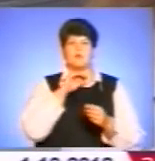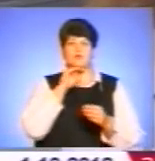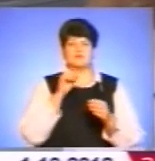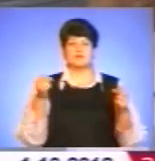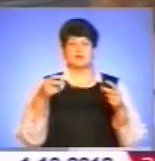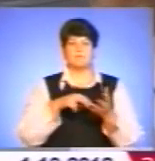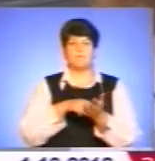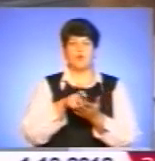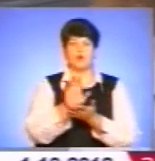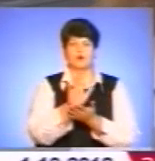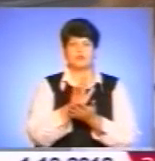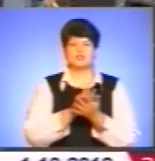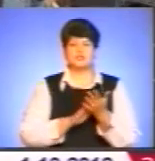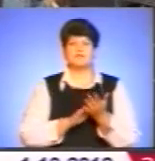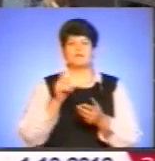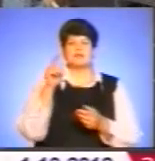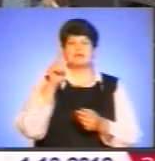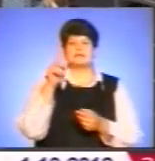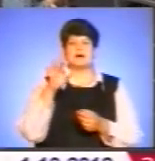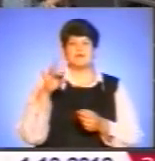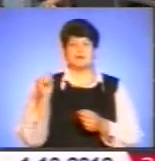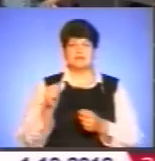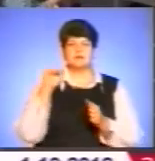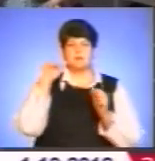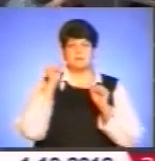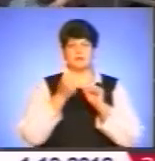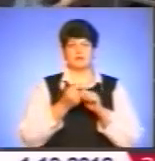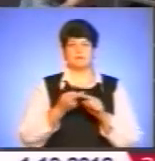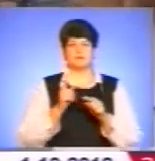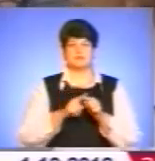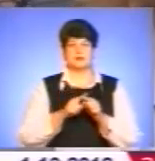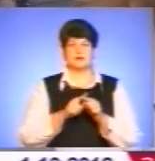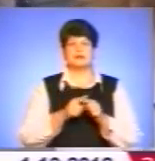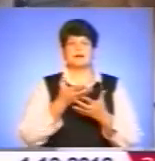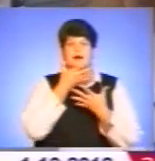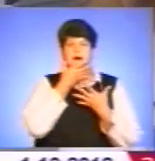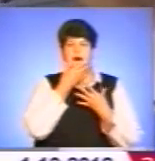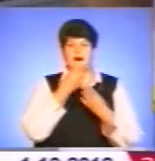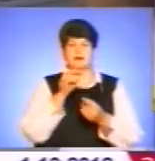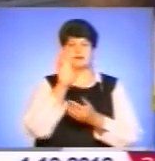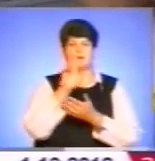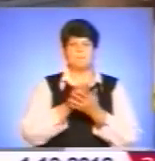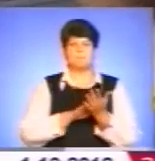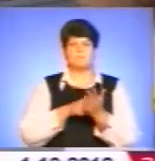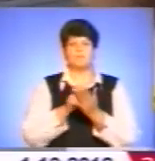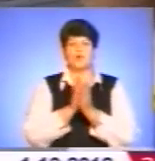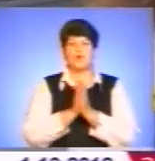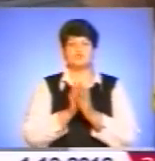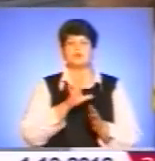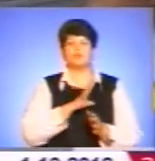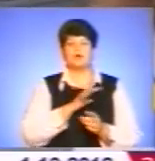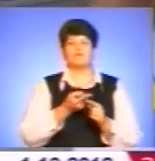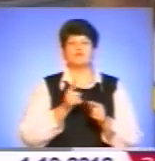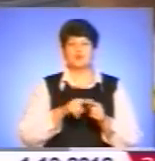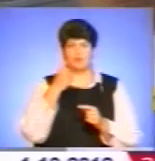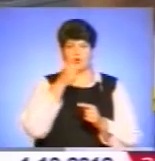вже не вперше. Та каже, що це урочасте дійство пам'ятатиме. Така гарна освітянська проща була тільки цього року організована.